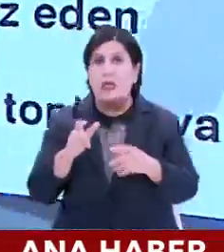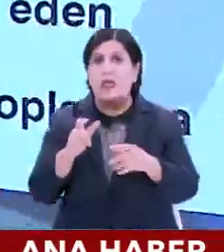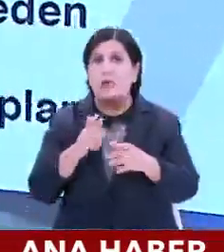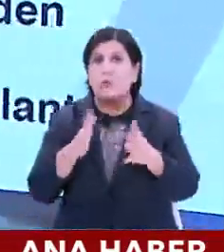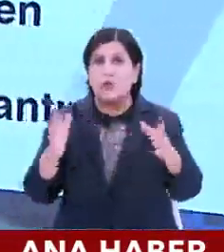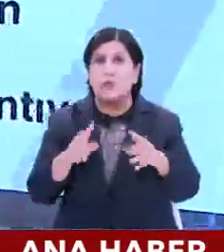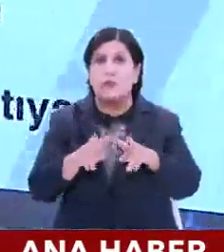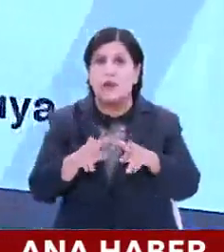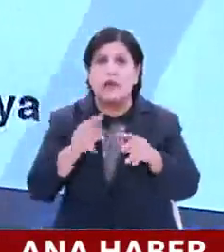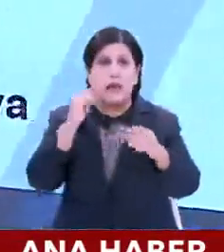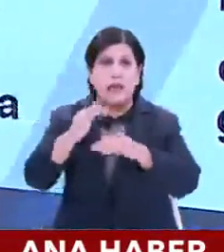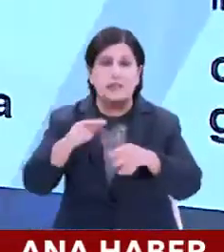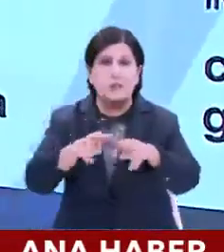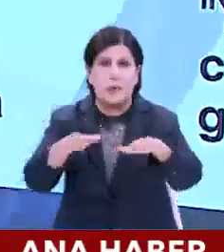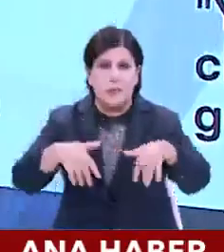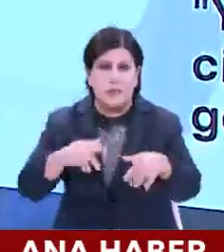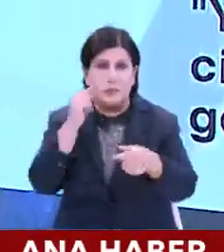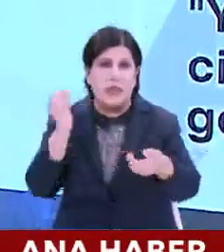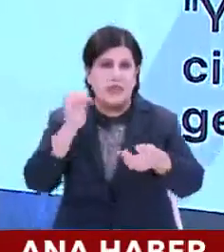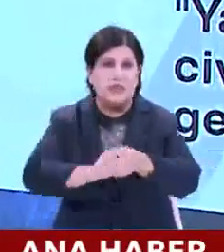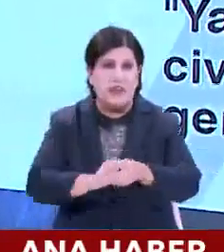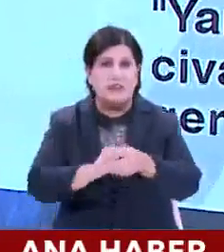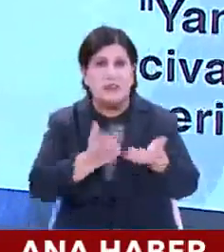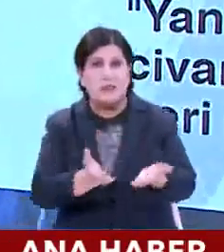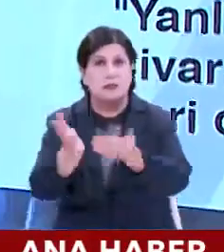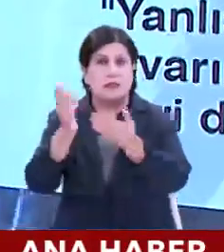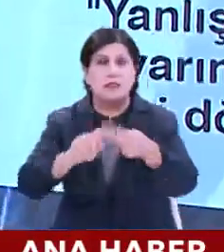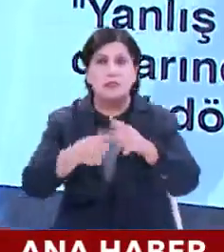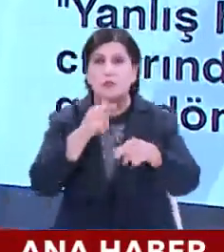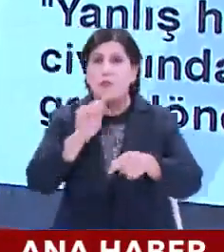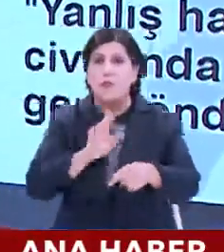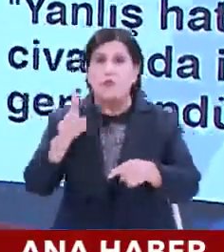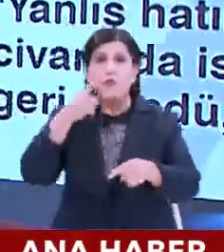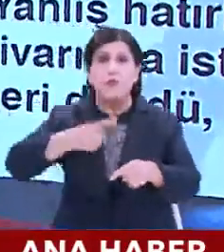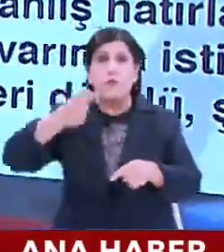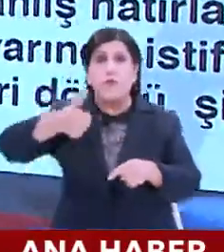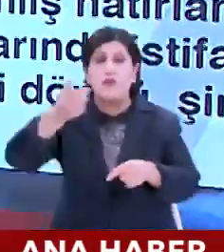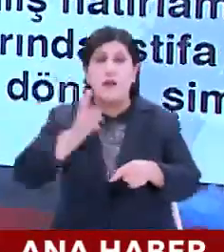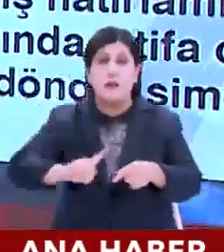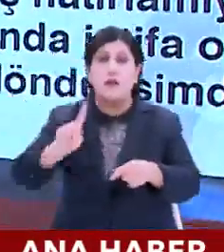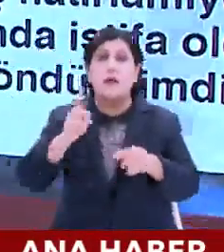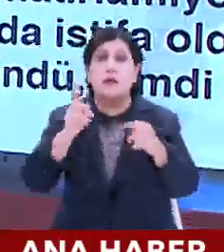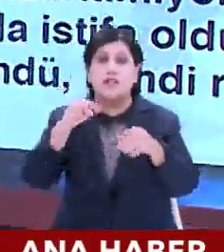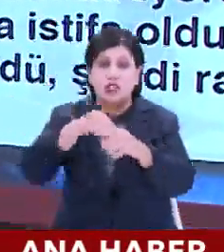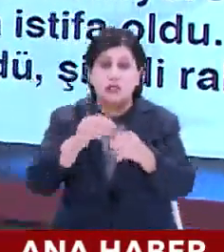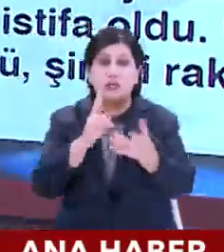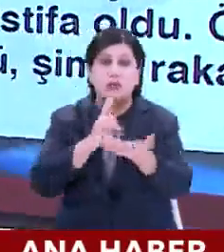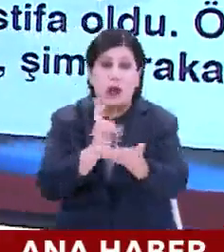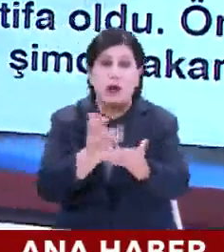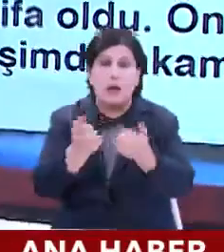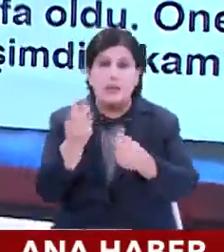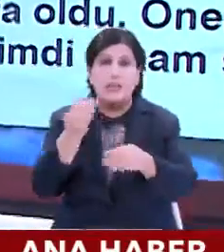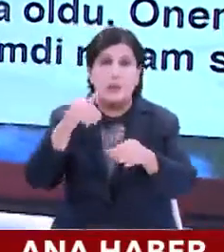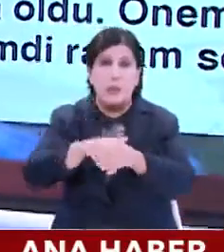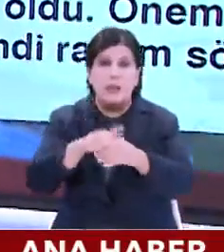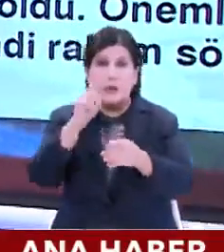grubu, yani Millet İttifakı'na geçtik, Kılıçdaroğlu'nun Cumhurbaşkanı adaylığı için karar aldı. İYİ Parti bir